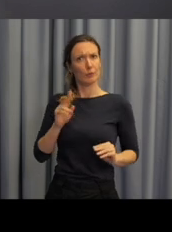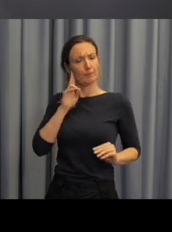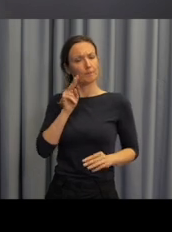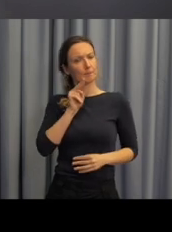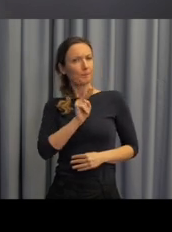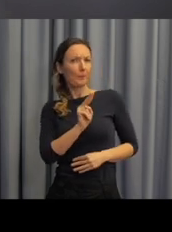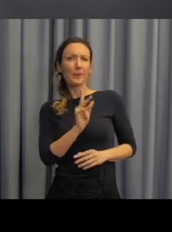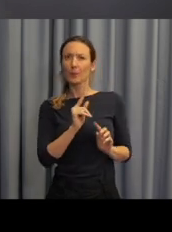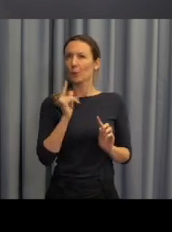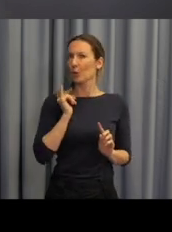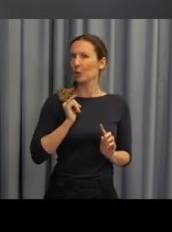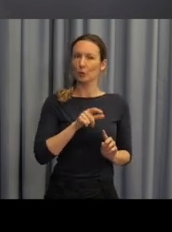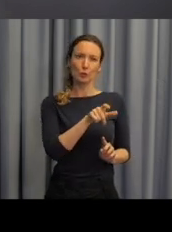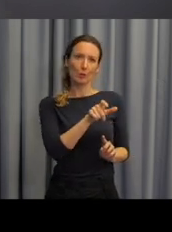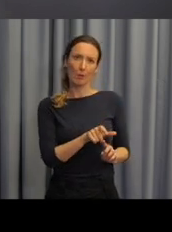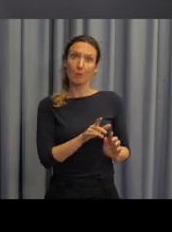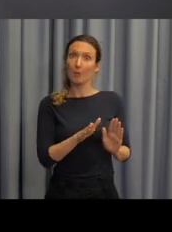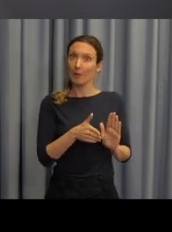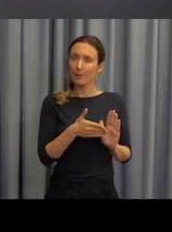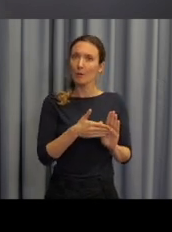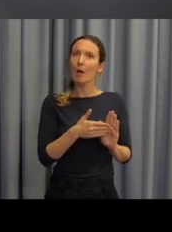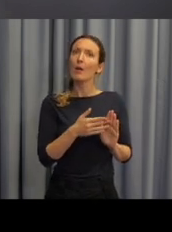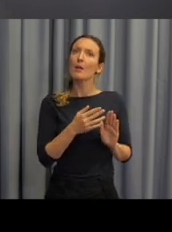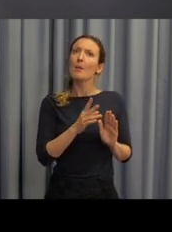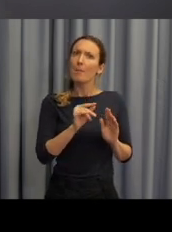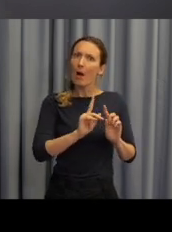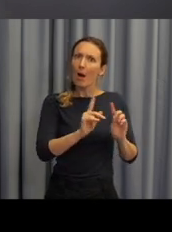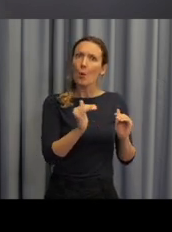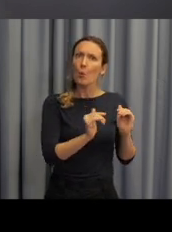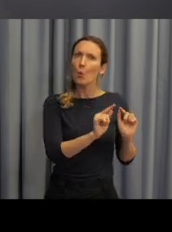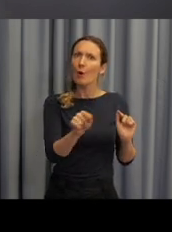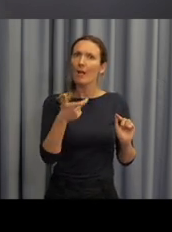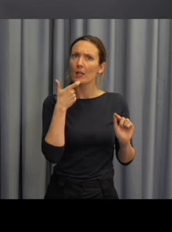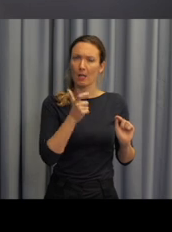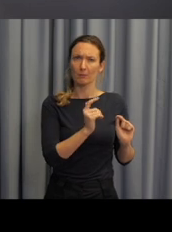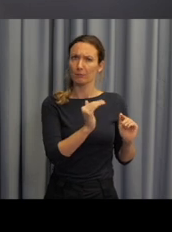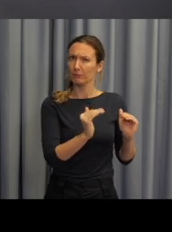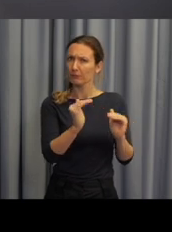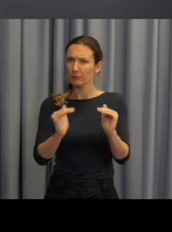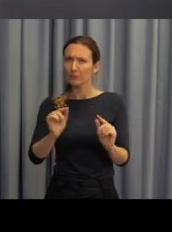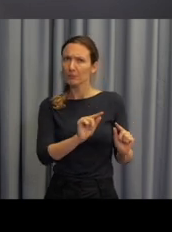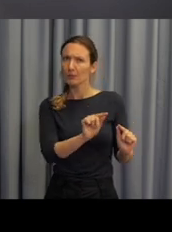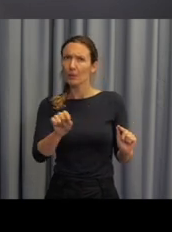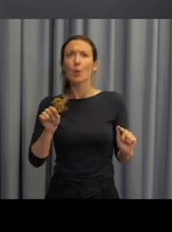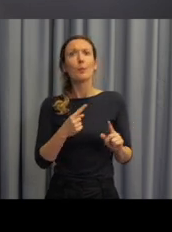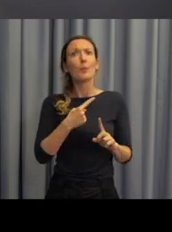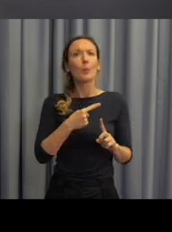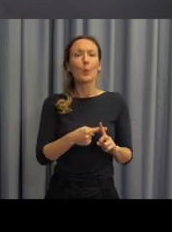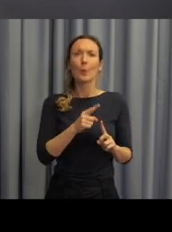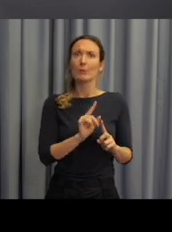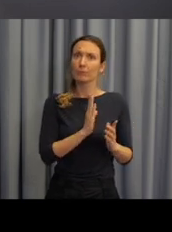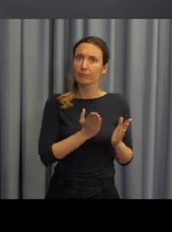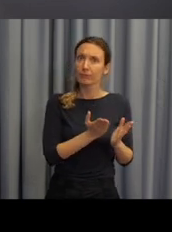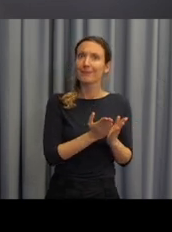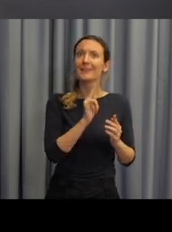Samozřejmě, že v průběhu tohoto rozhovoru pedagog často zjistí, že tam má žáky, kteří mají nejen